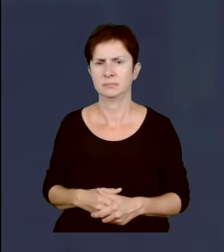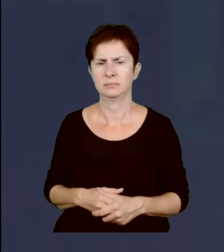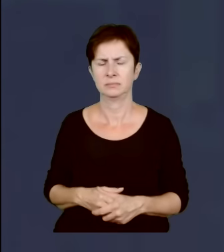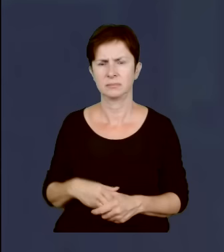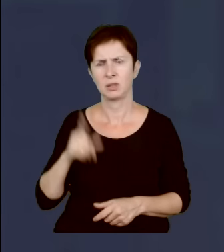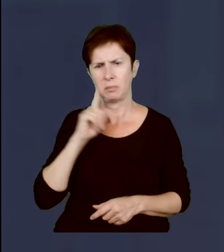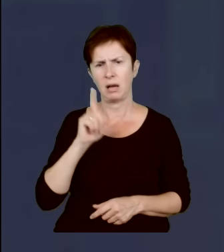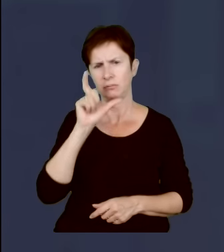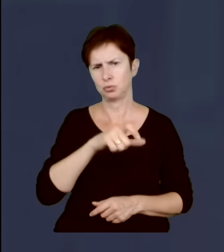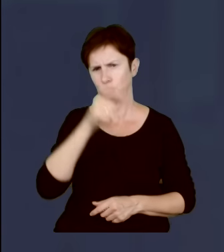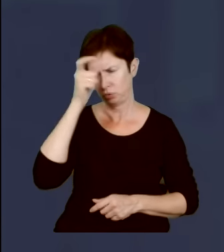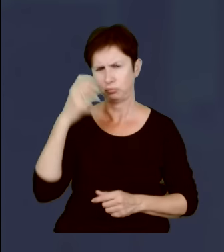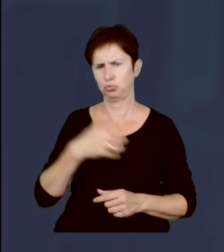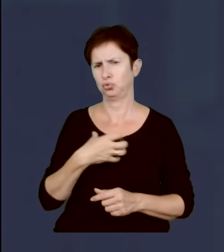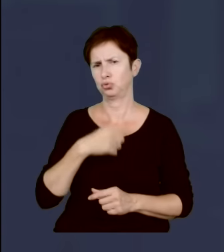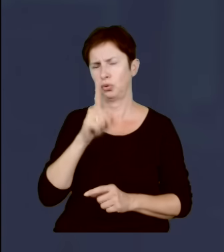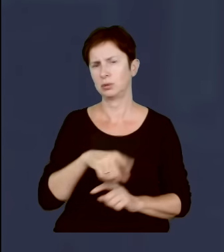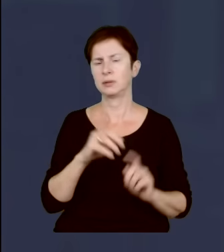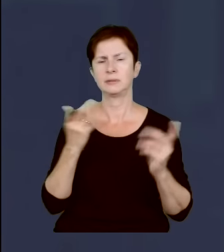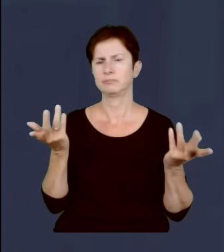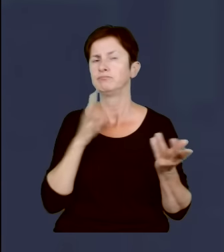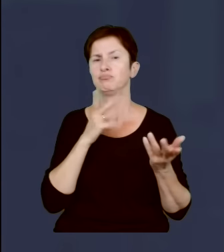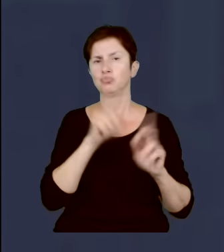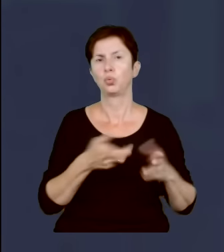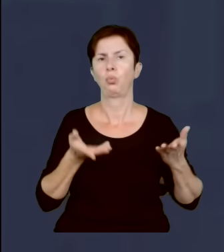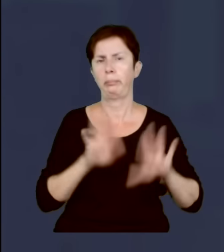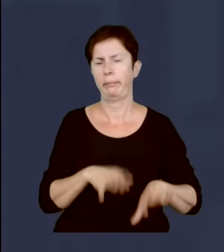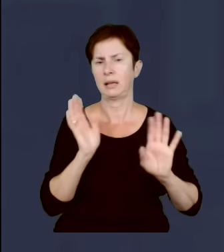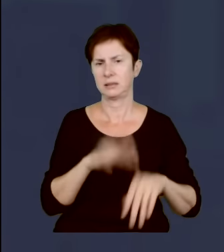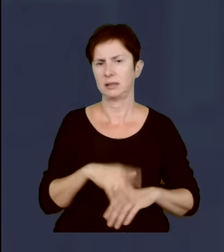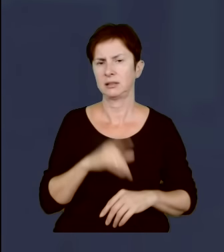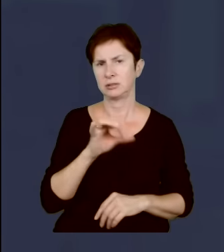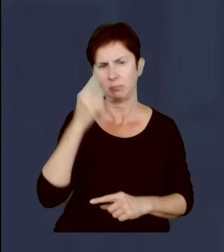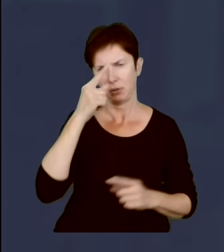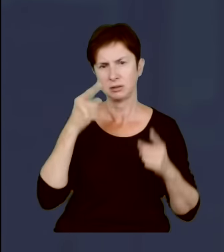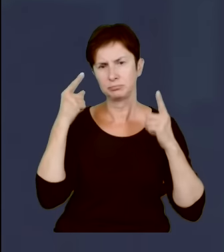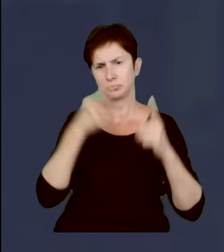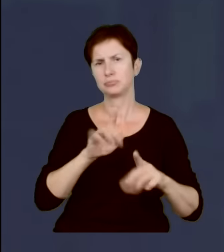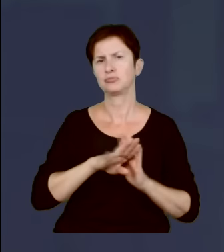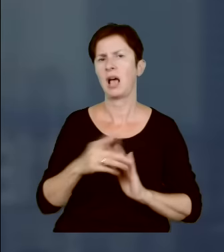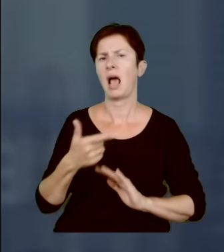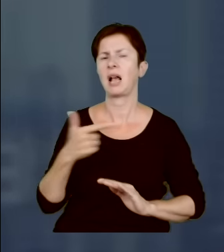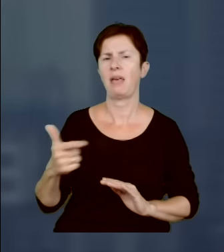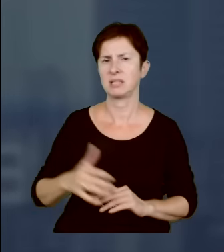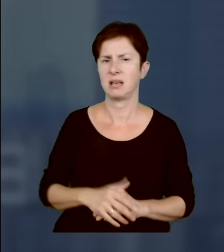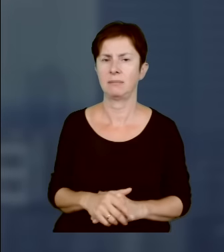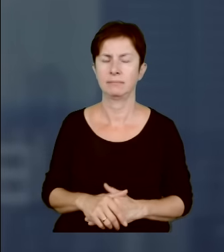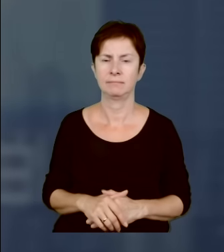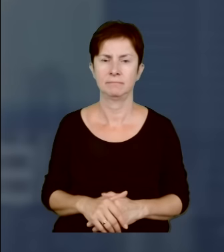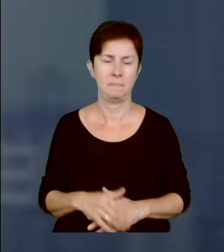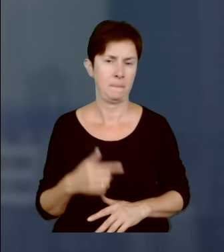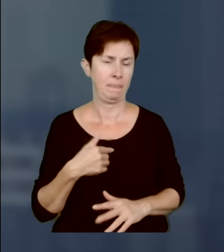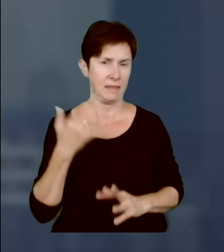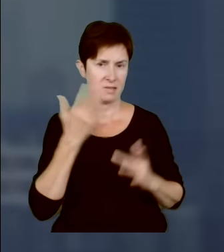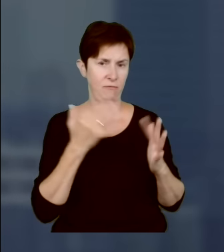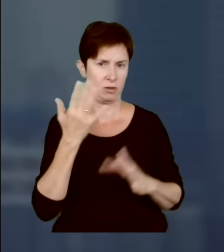człowieka, który, oczywiście poglądy malewicowe, Wie pan, bo ja sobie wyobrażam, że kiedy był